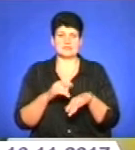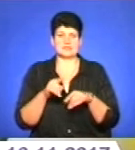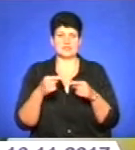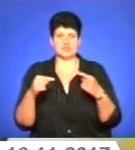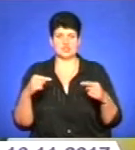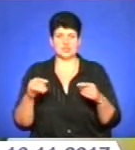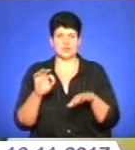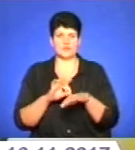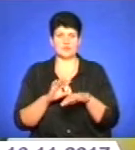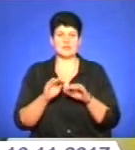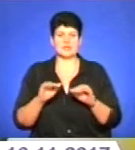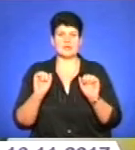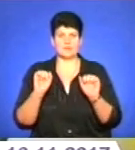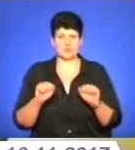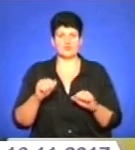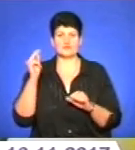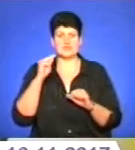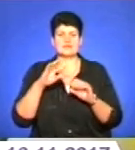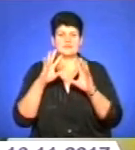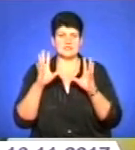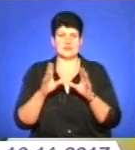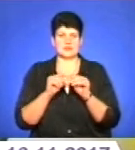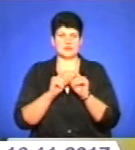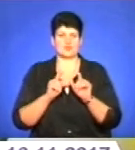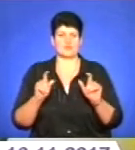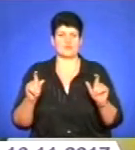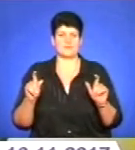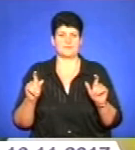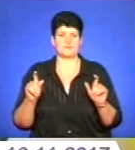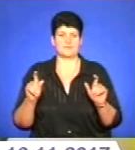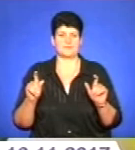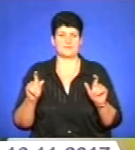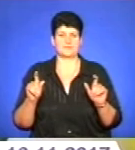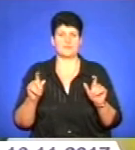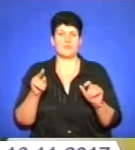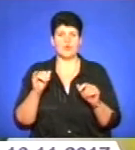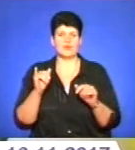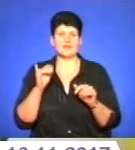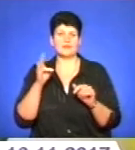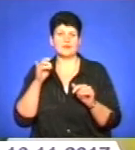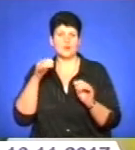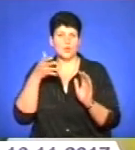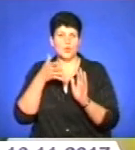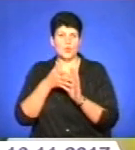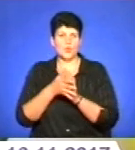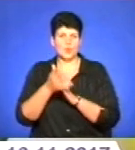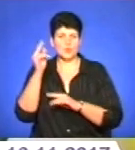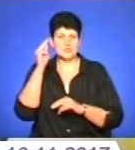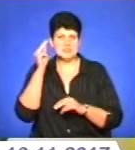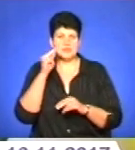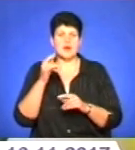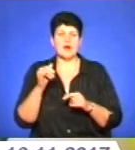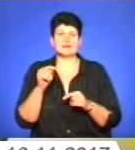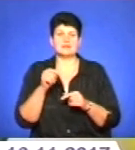хвороб діти можуть навчатися в загальноосвітніх навчальних закладах, власне по інклюзії, про яку ми говоримо, а те, що